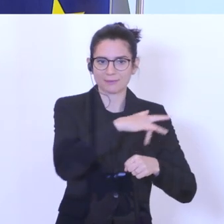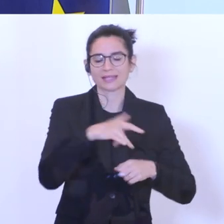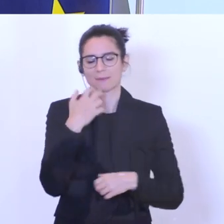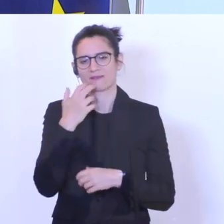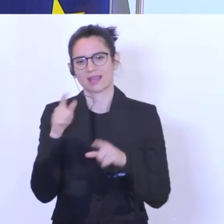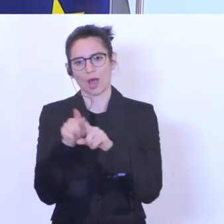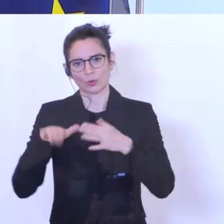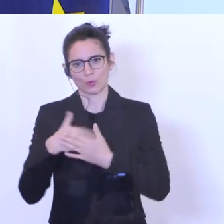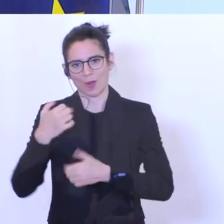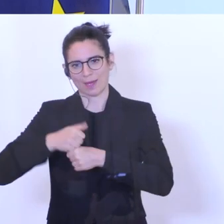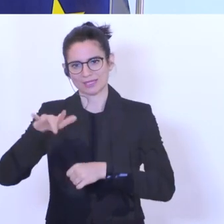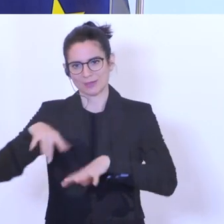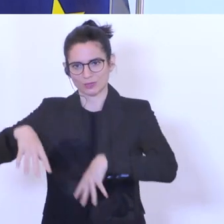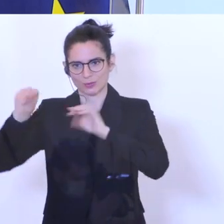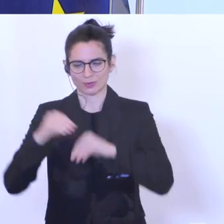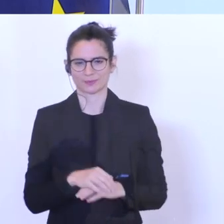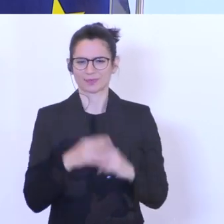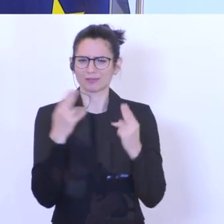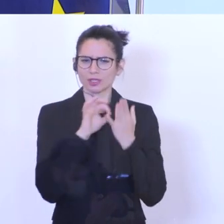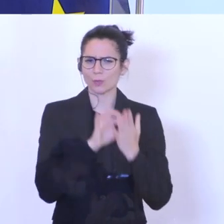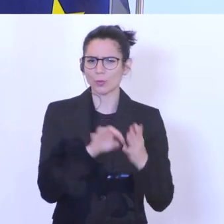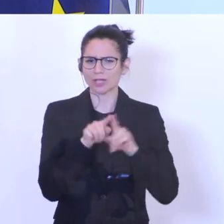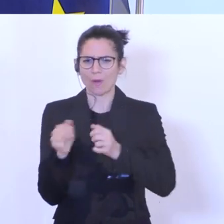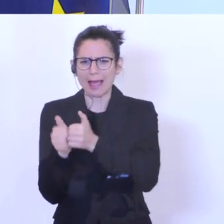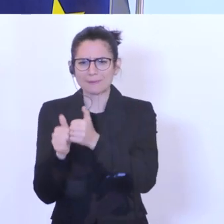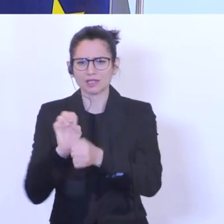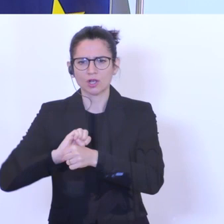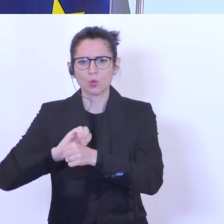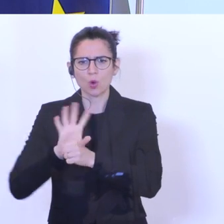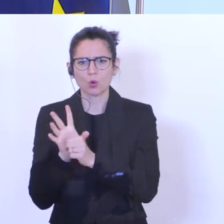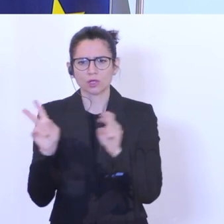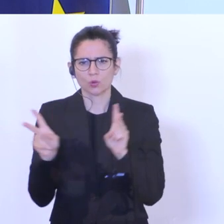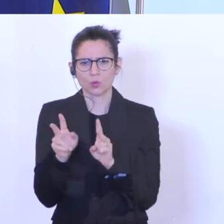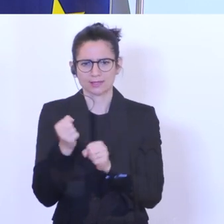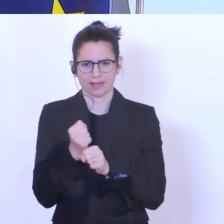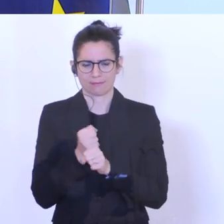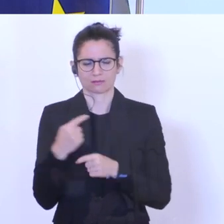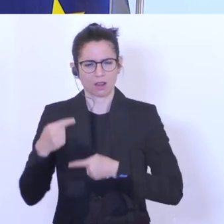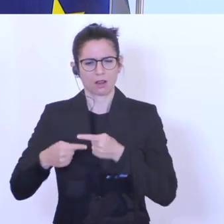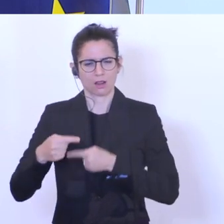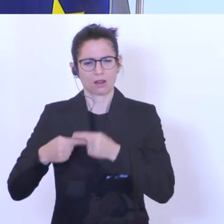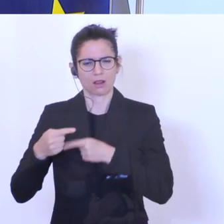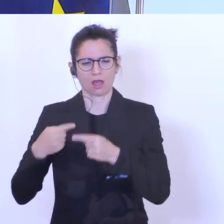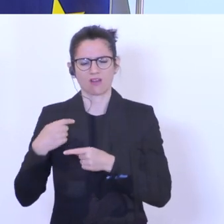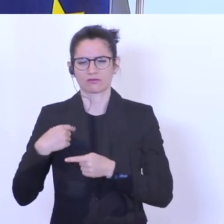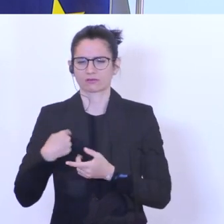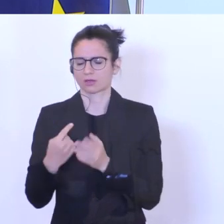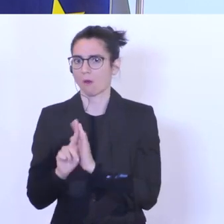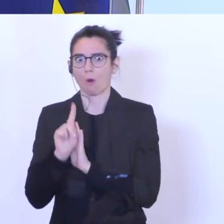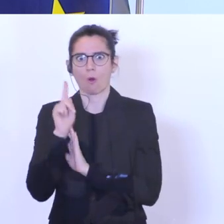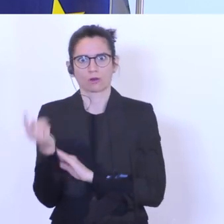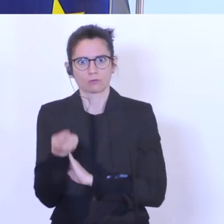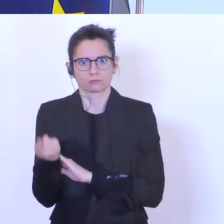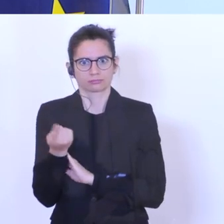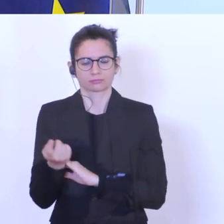zu schaffen. Wichtiger Punkt ist auch die Abrechnung der Corona-Kurzarbeit. Diese läuft nach wie vor auf Hochtouren und wir